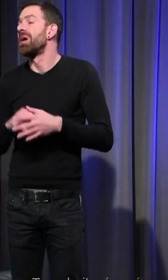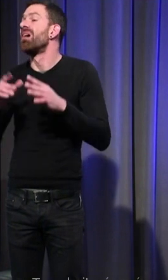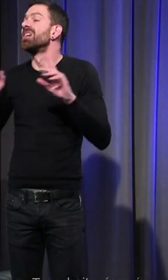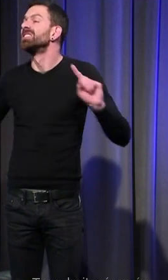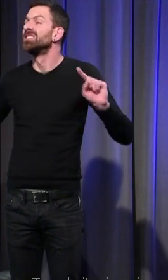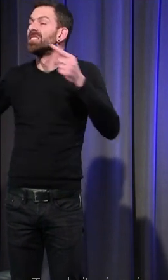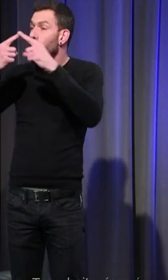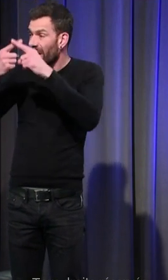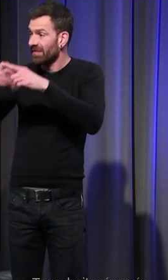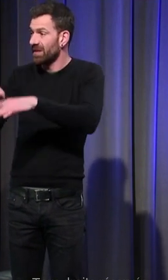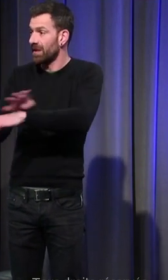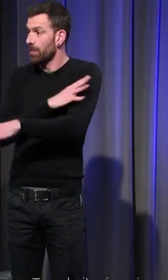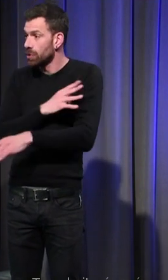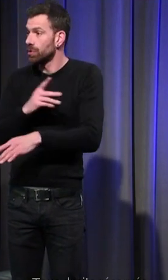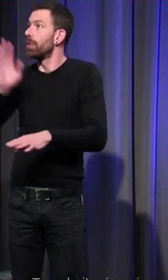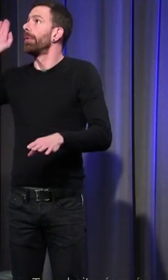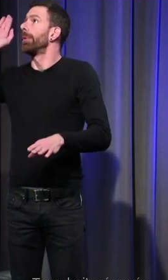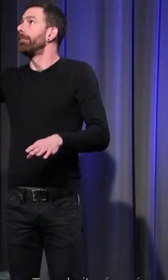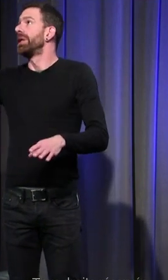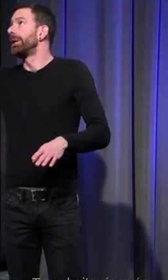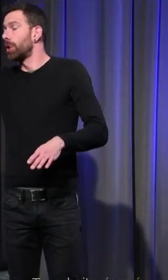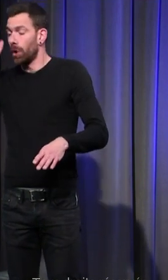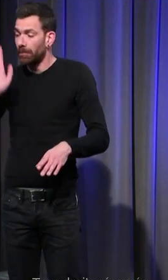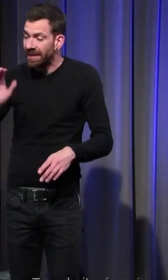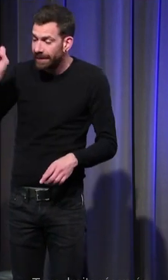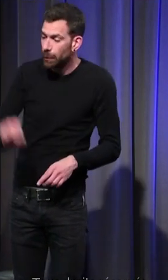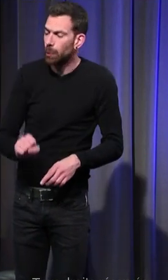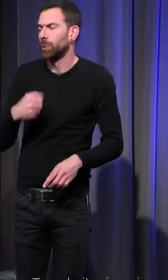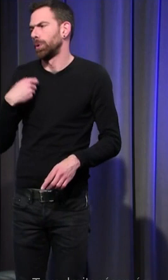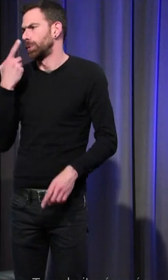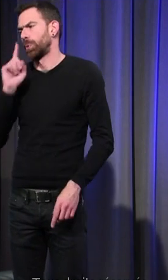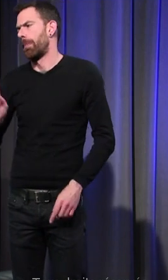émotionnelle je ne pense pas tellement